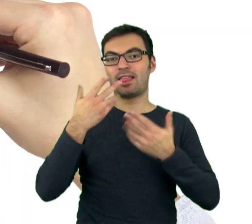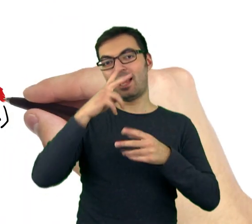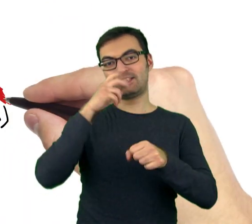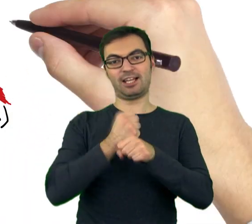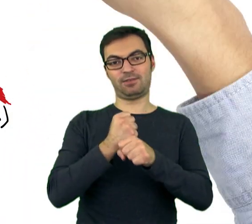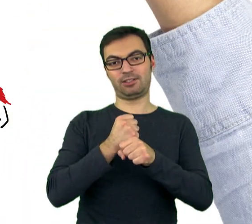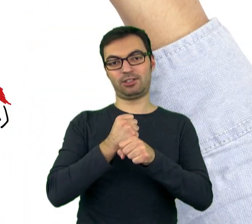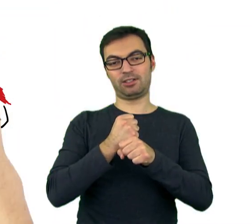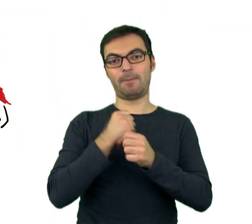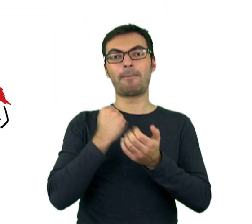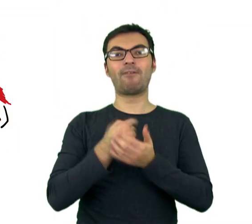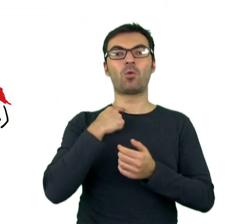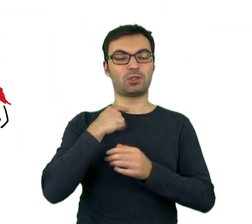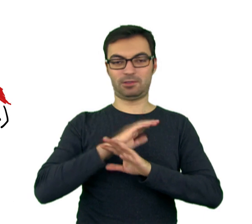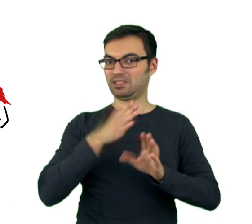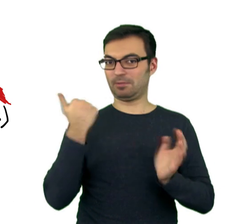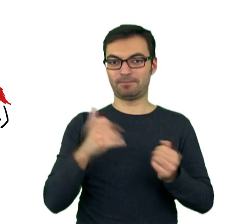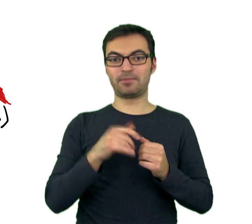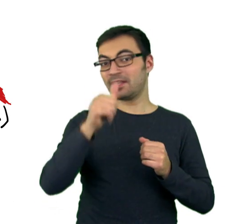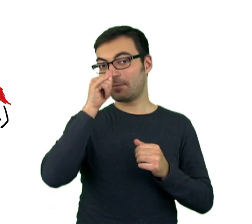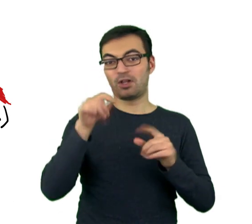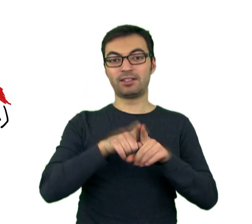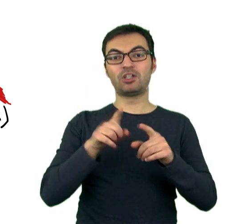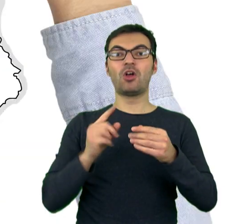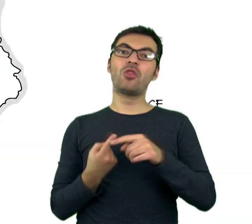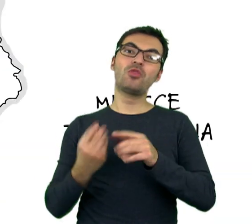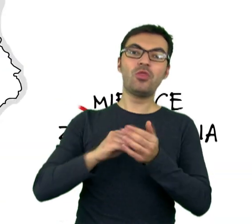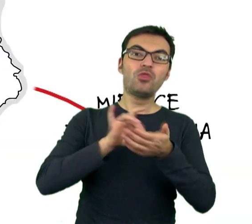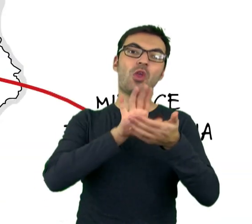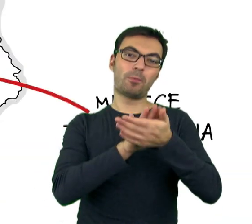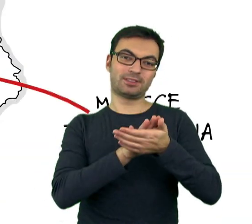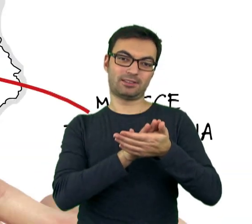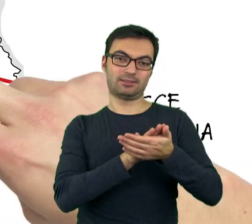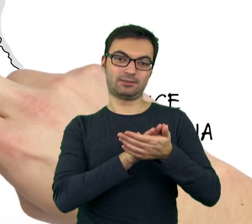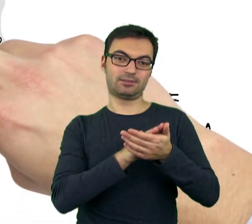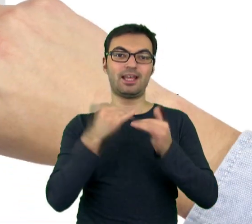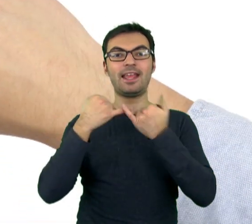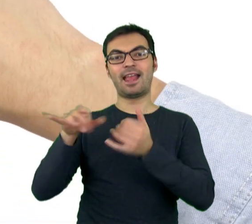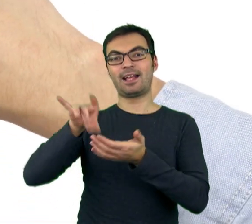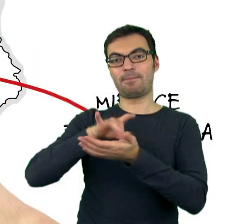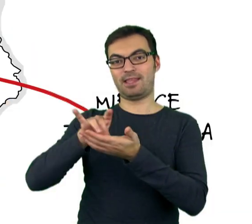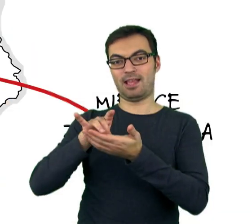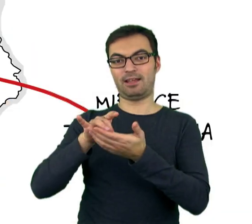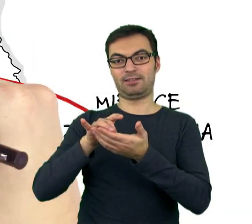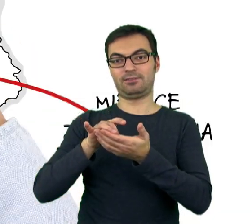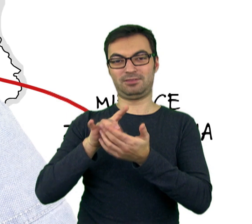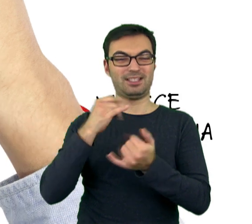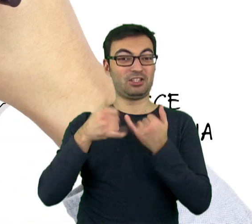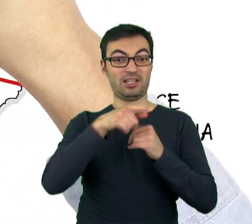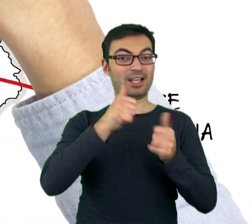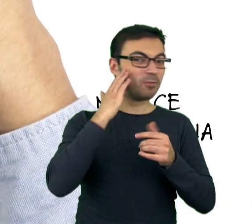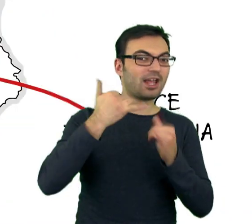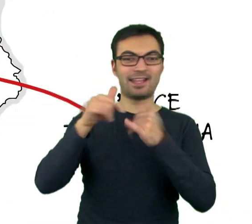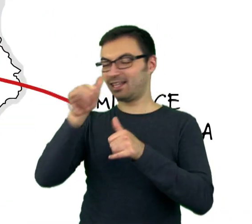W wyborach samorządowych nie wydaje się zaświadczeń o prawie do głosowania. Nie można się również dopisać do spisu wyborców w innej